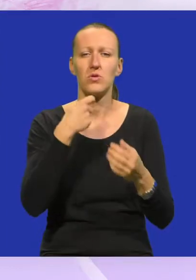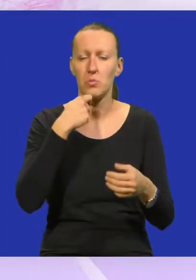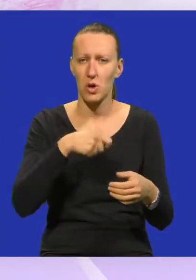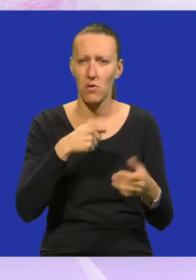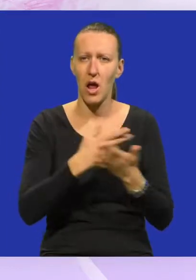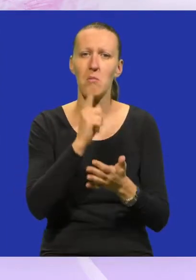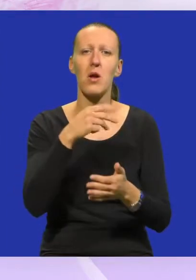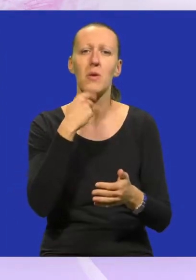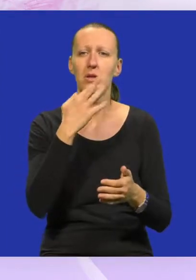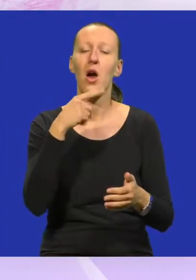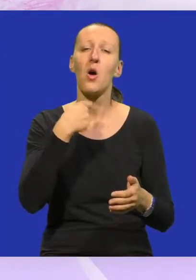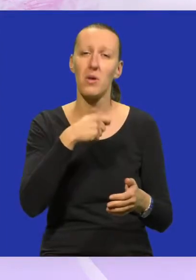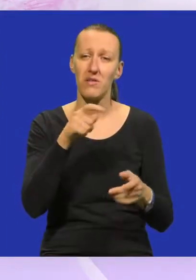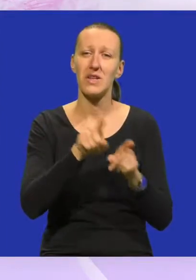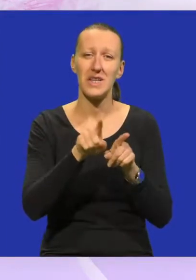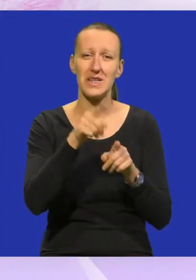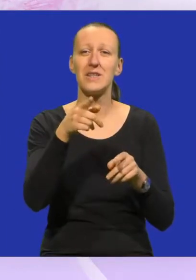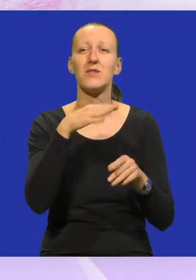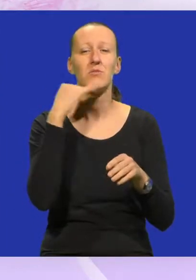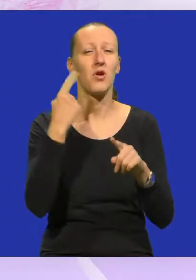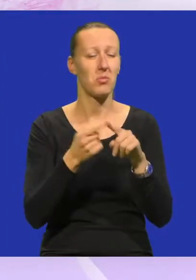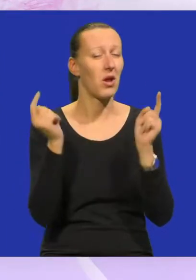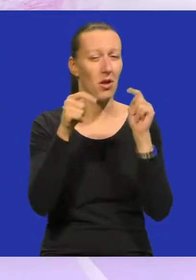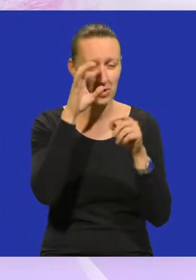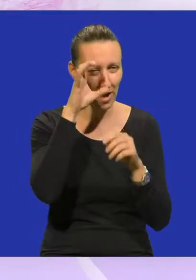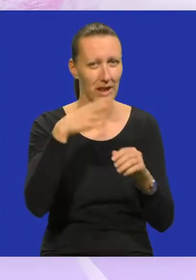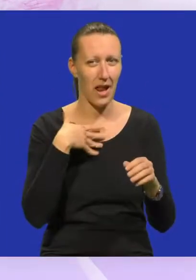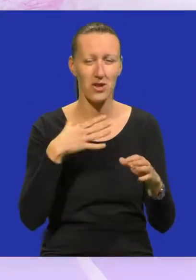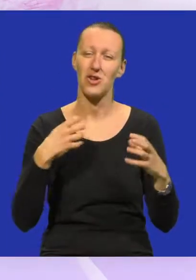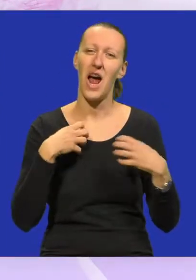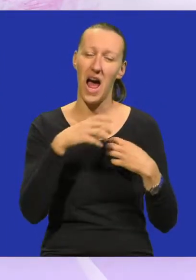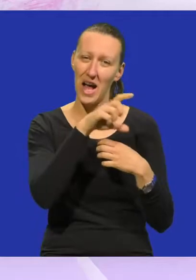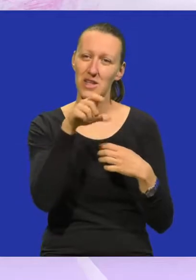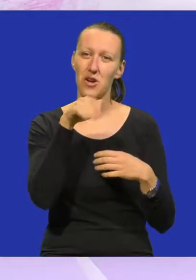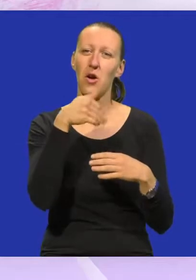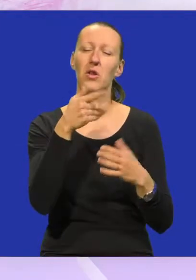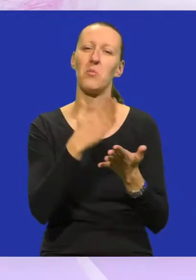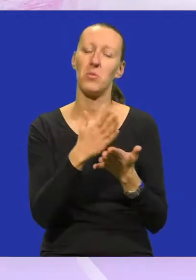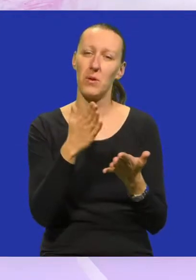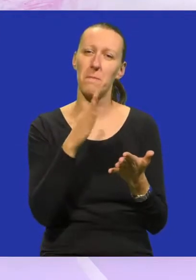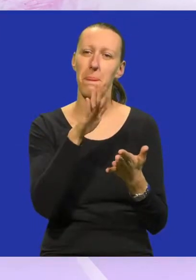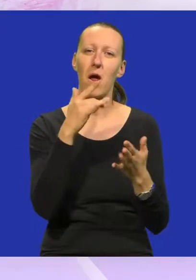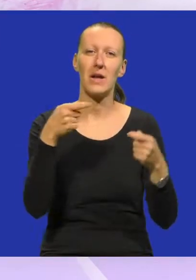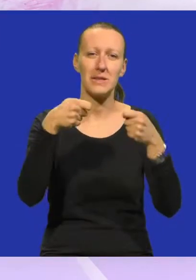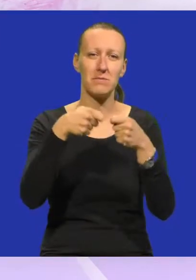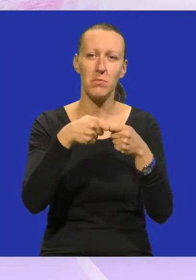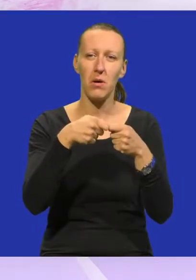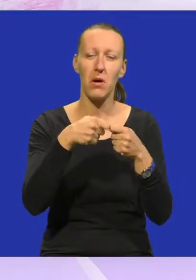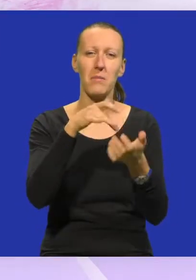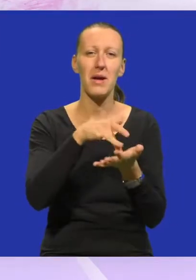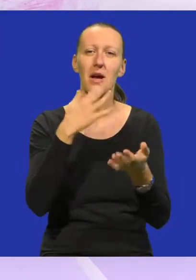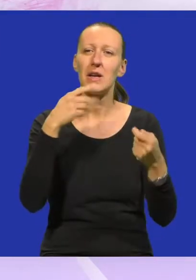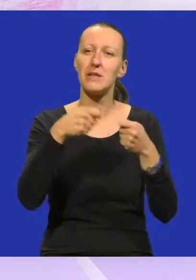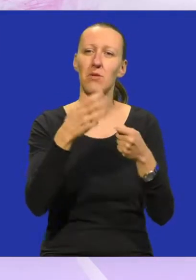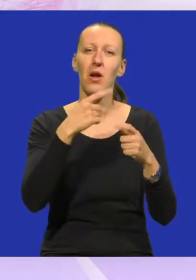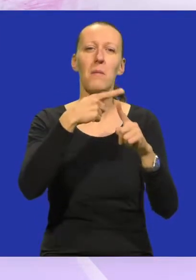a moram priznat da su i umirovljenici vrlo, vrlo česti gosti naših predstava i onda se dešavaju, tako kad spojiš ljude na nekom mjestu i